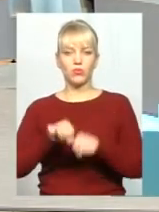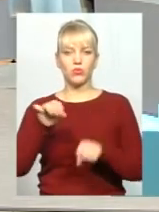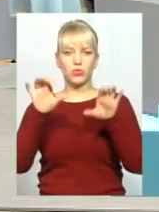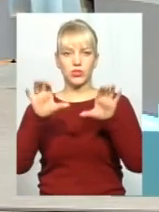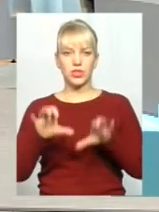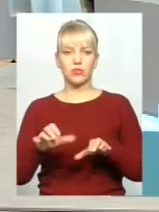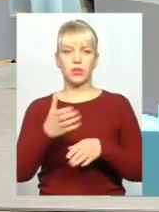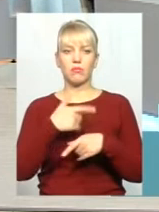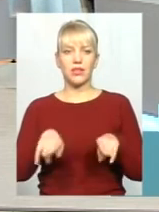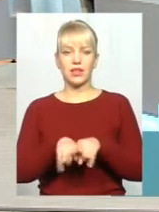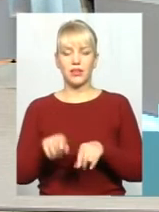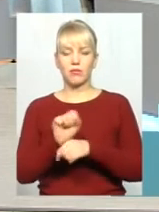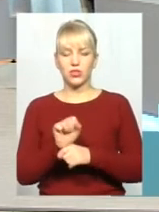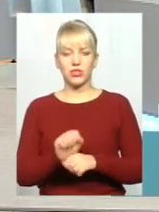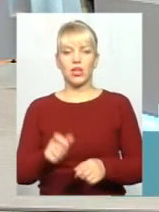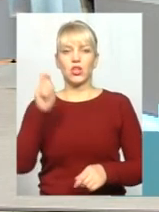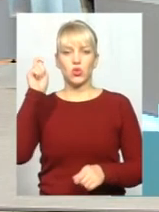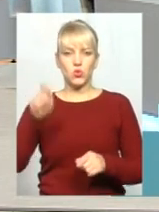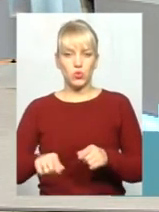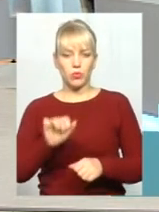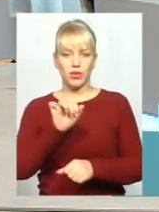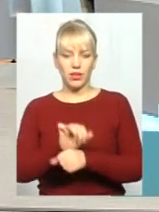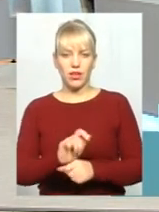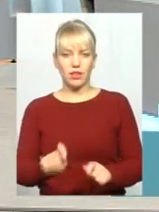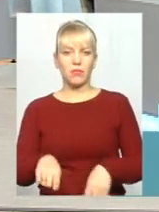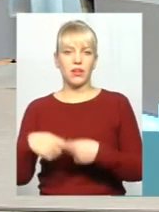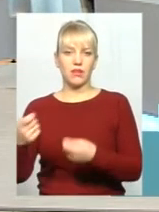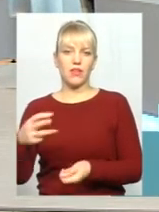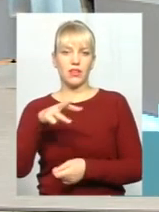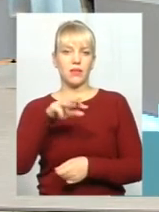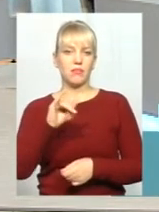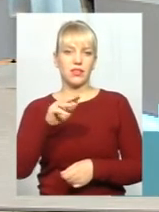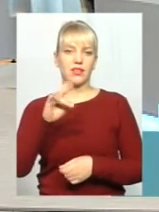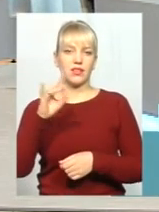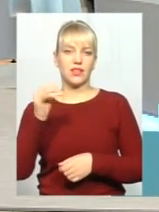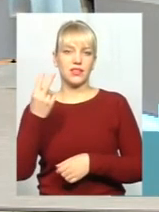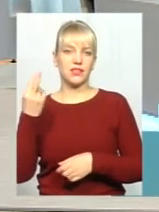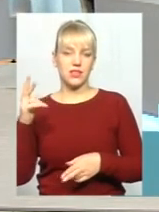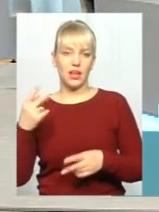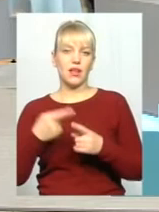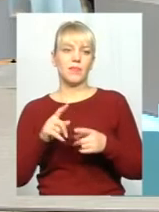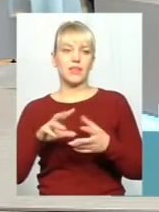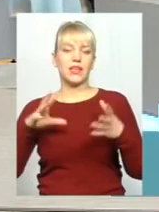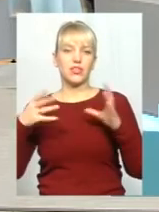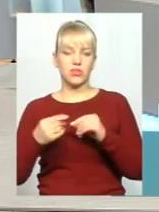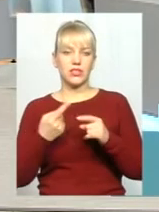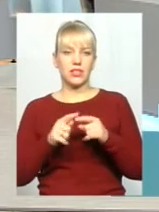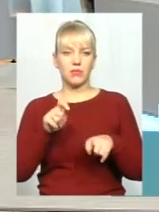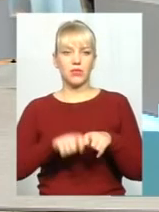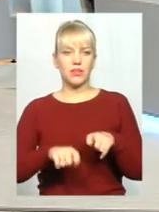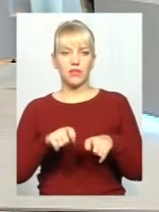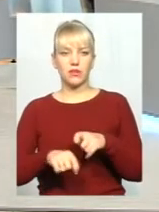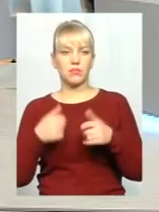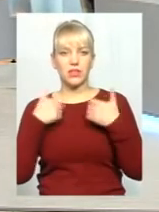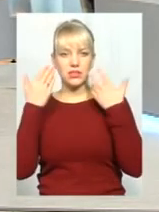автомобіль зупиняли, передавали митникам, і вони далі вже проводили свої розслідування. Результати цих перевірок? Ми їх не